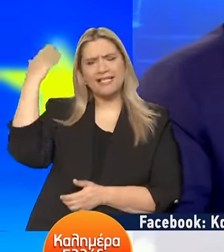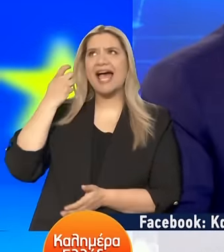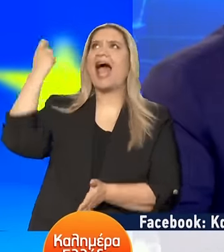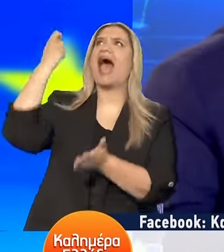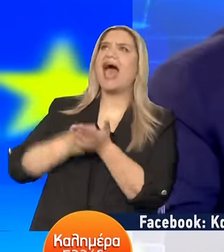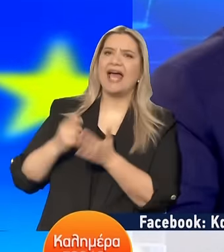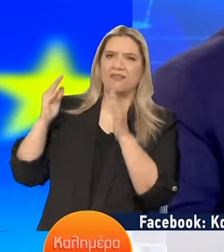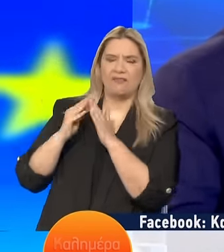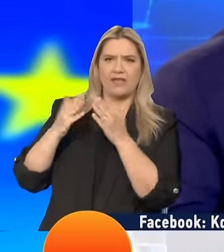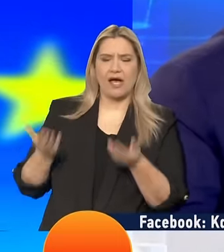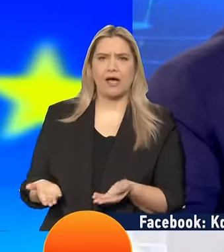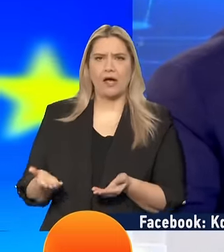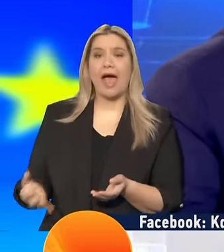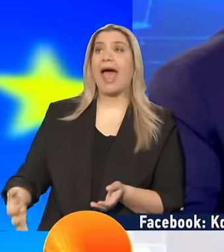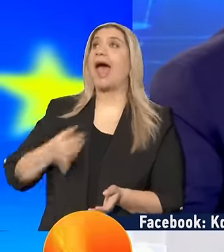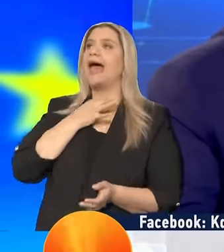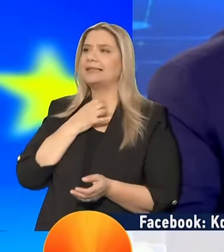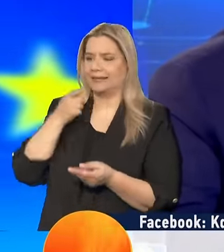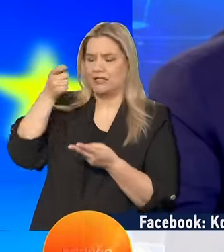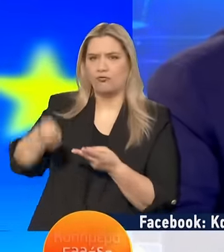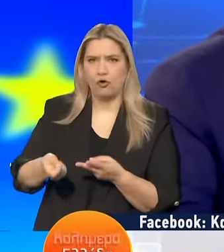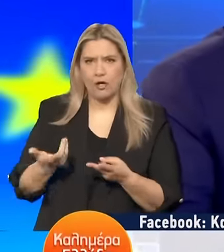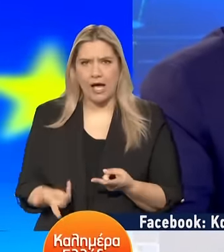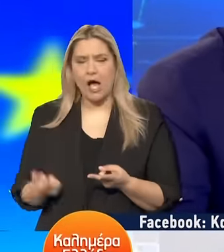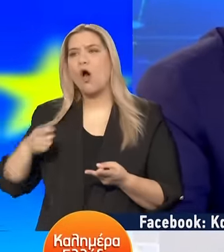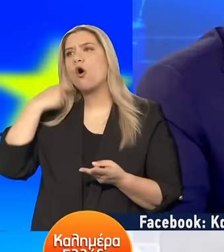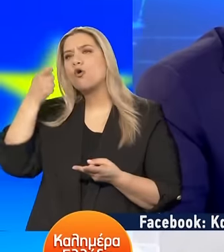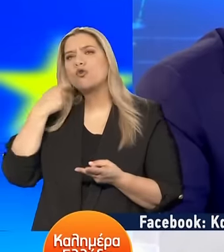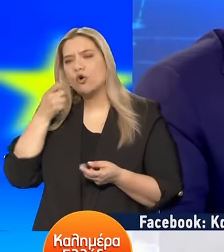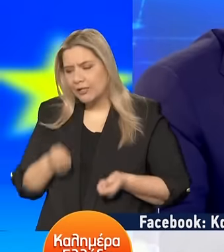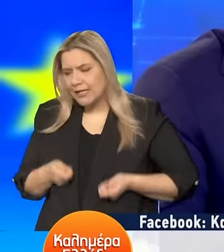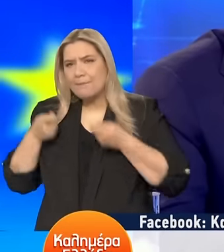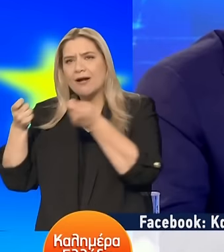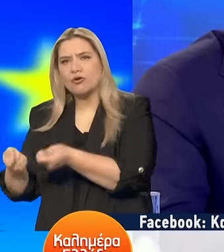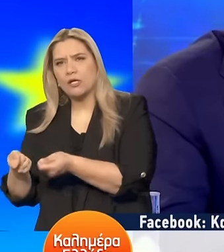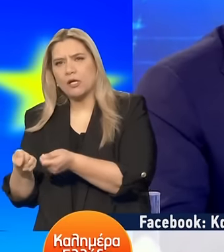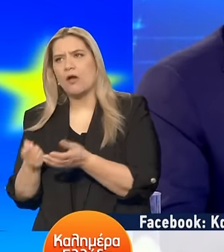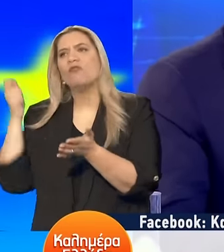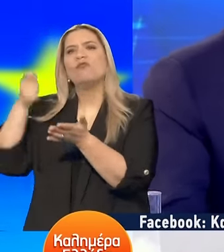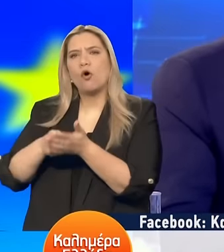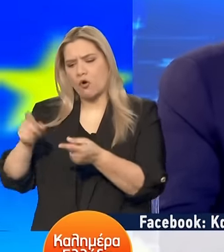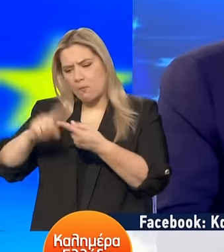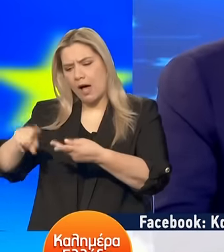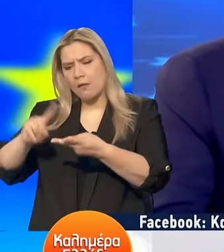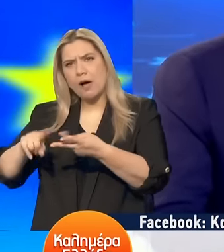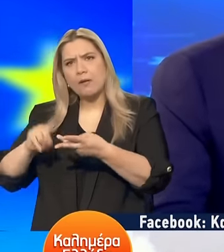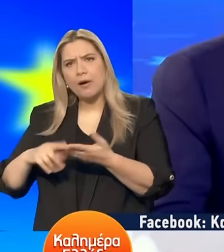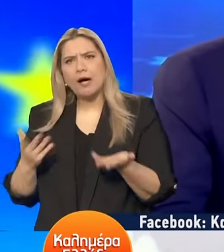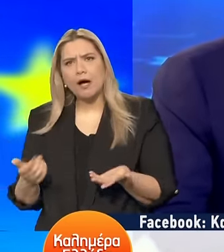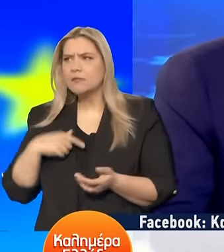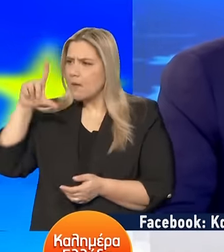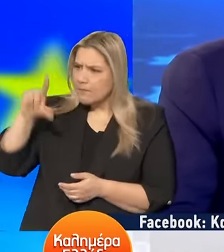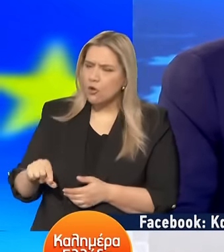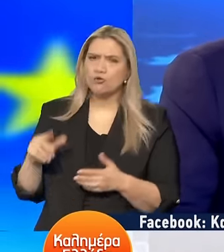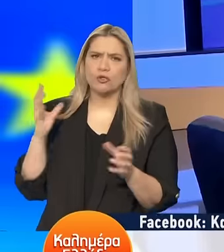ήταν Με την έκτακτη εισφορά Με το φόρο στη γονική παροχή Τα συζητούσατε και εδώ πέρα Έβλεπα στο ρεπορτάτ σας Όλα αυτά είναι μειώσεις